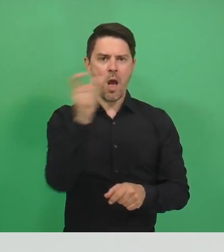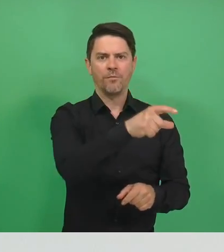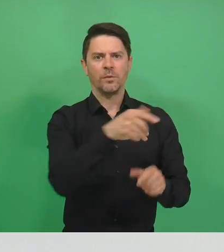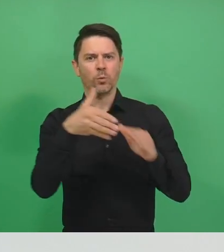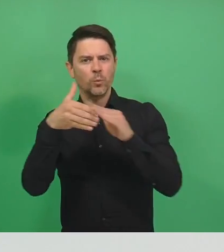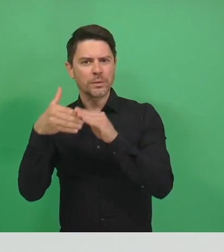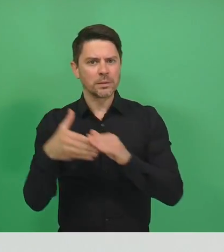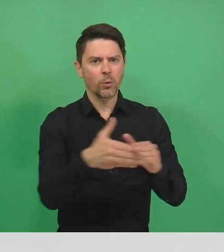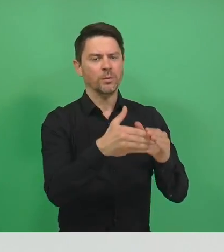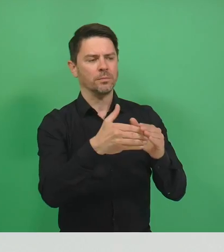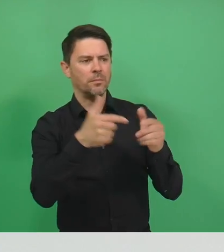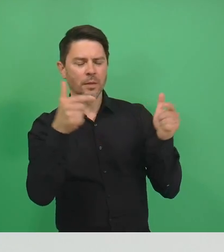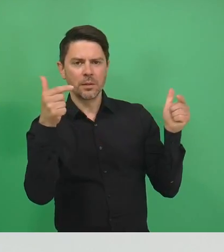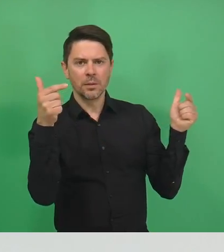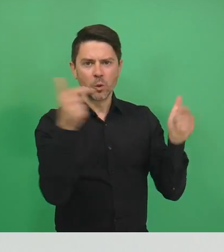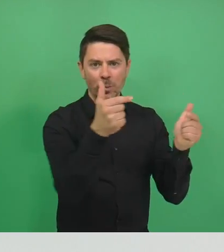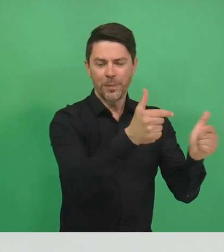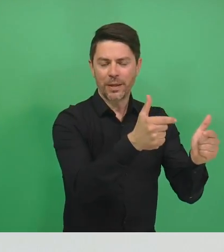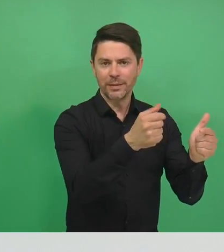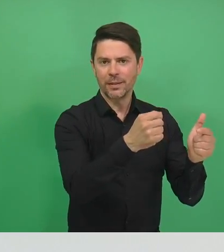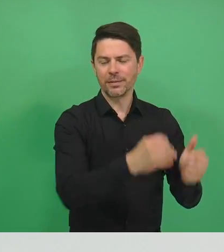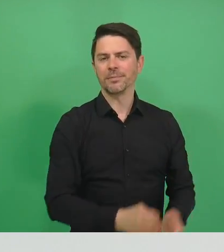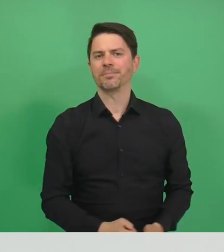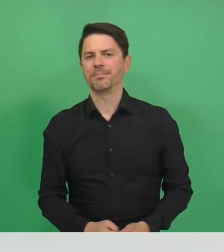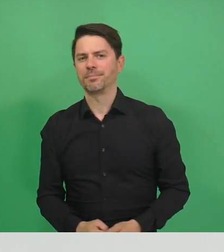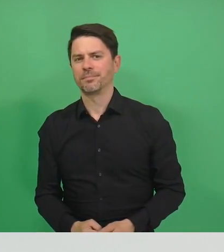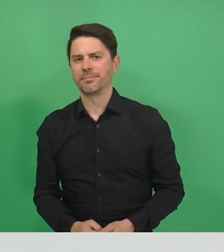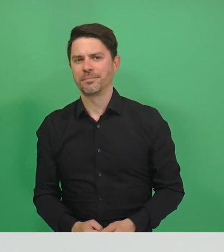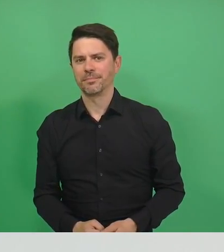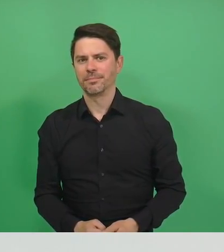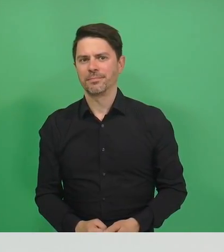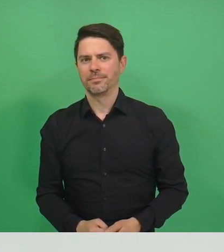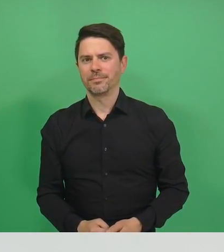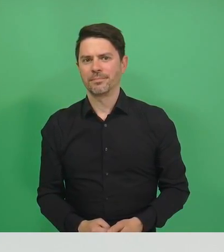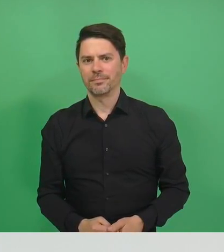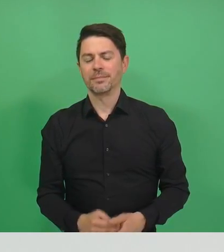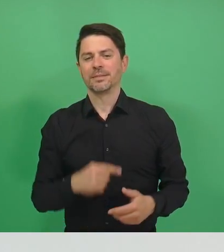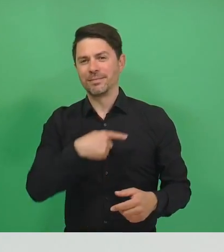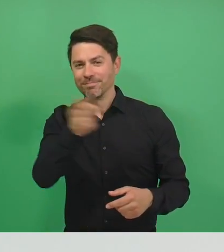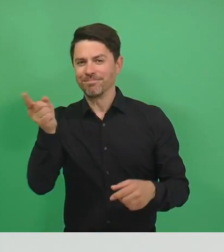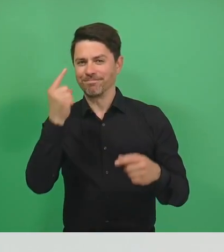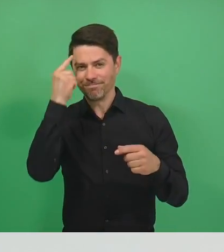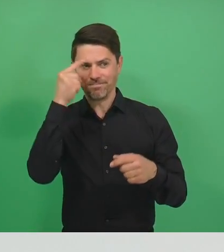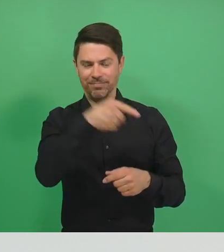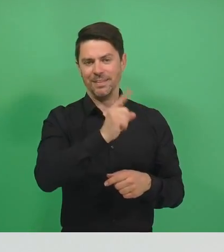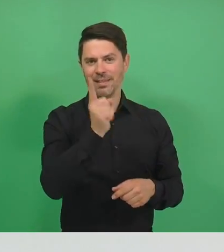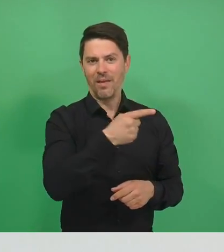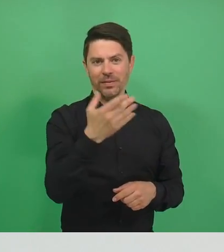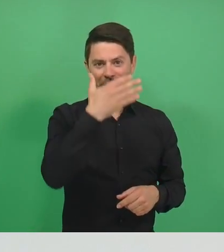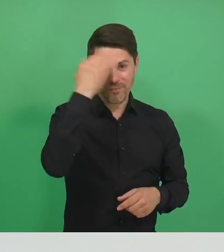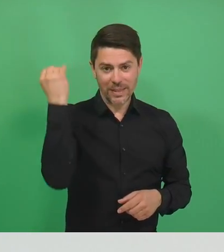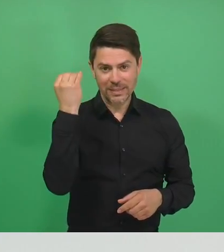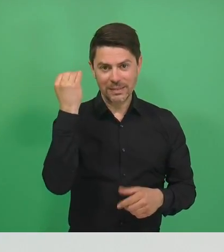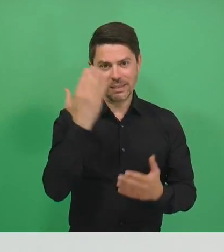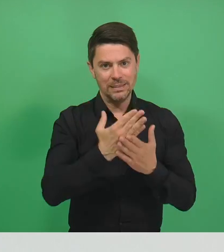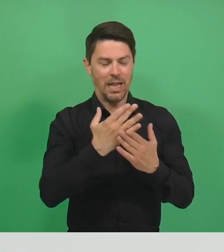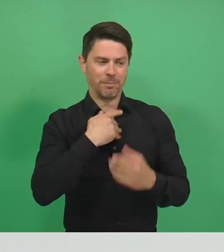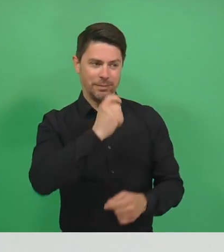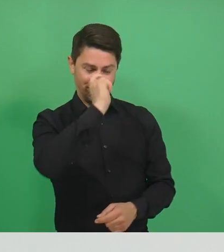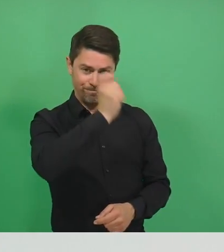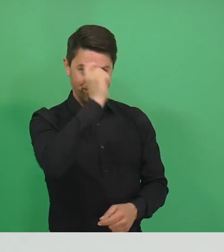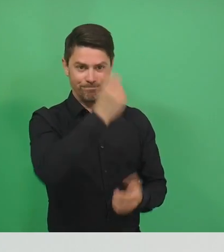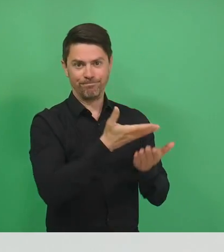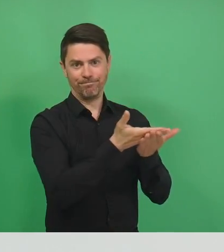allen Menschen, die diese umfänglich unterstützt und dafür gesorgt haben, dass sie nicht vergessen werden,